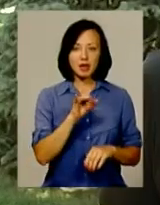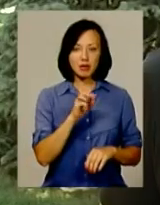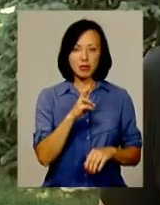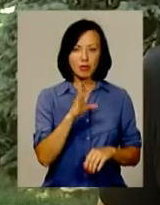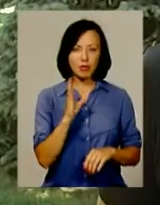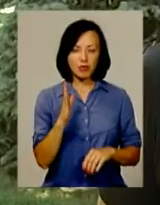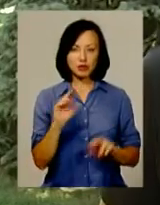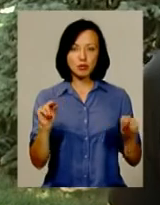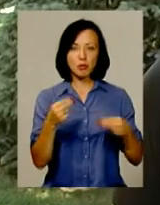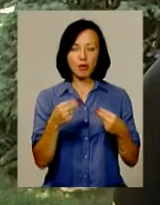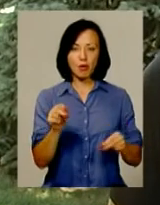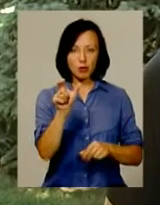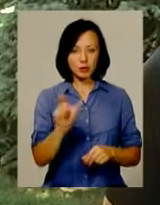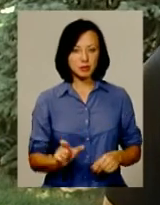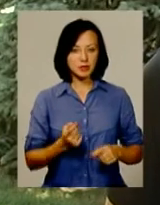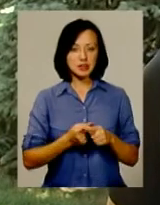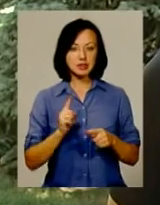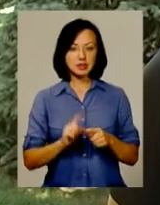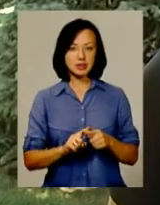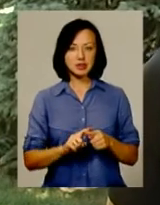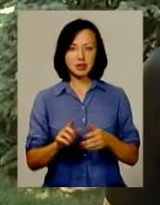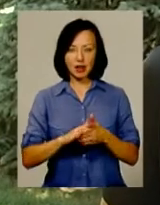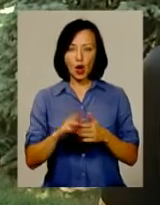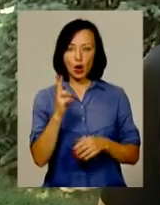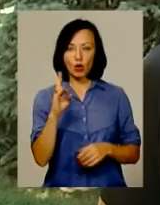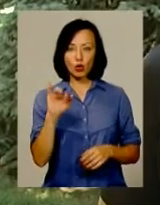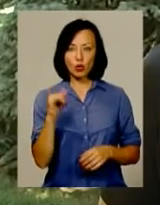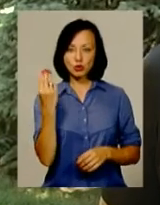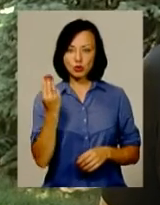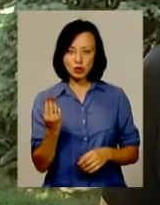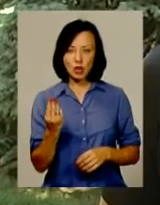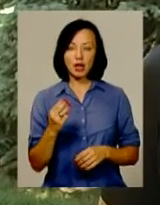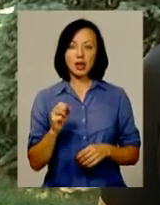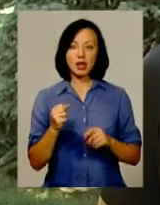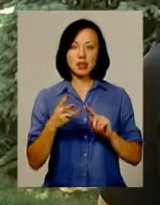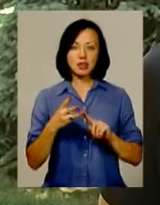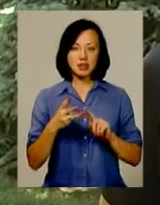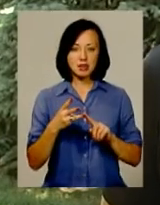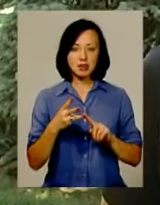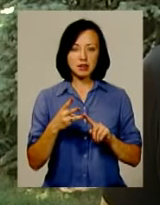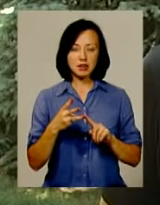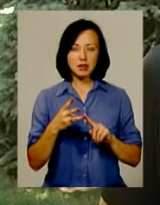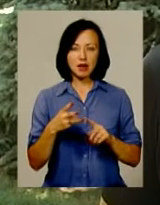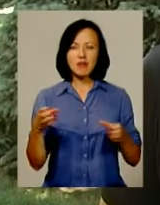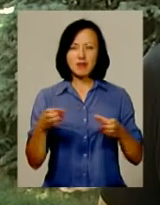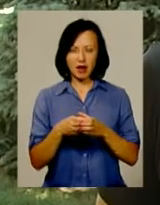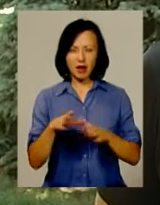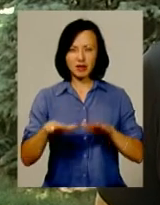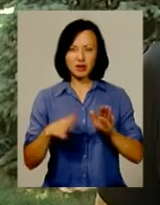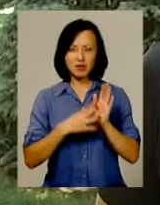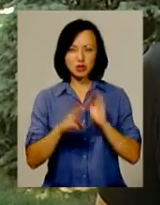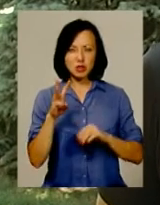який став чемпіоном. Це Куч Павло, який став чемпіоном також ваговій категорії плюс 92 кілограма.